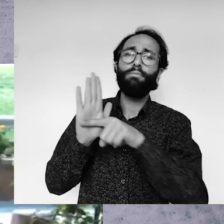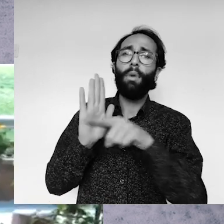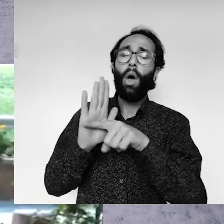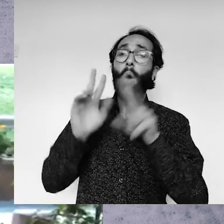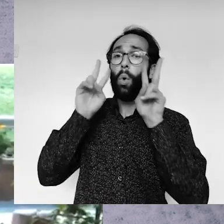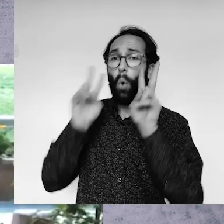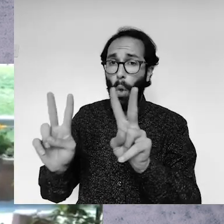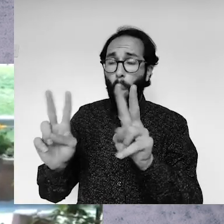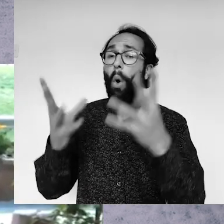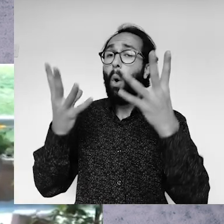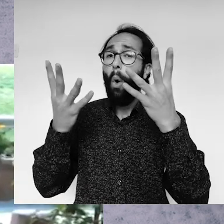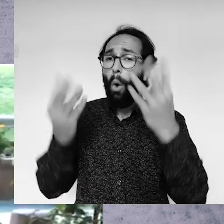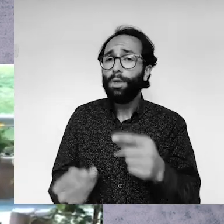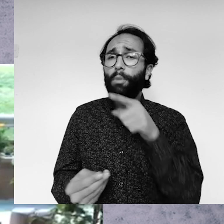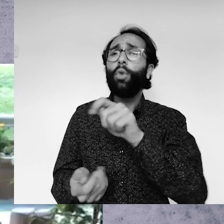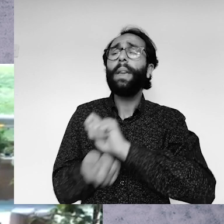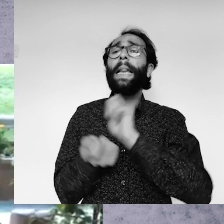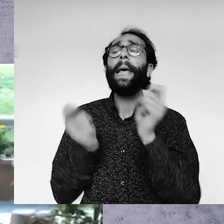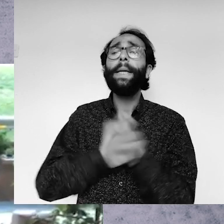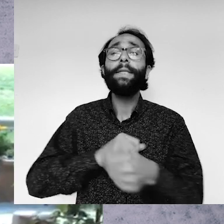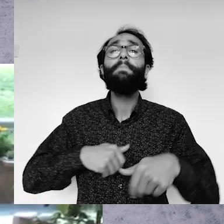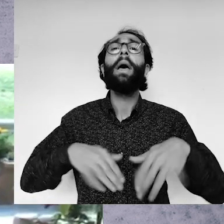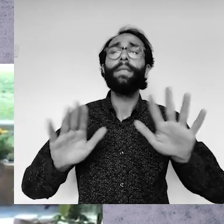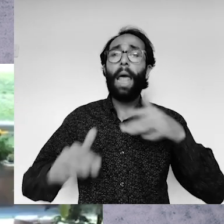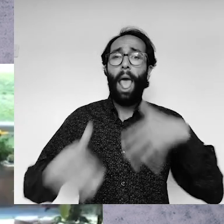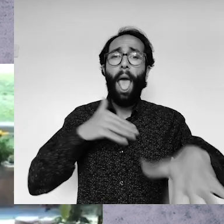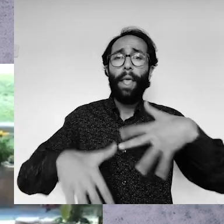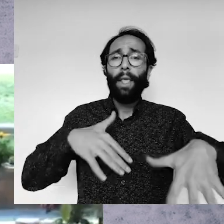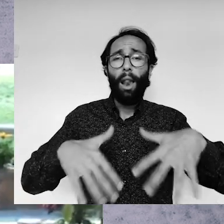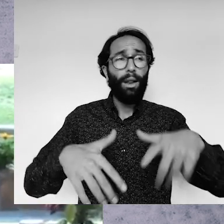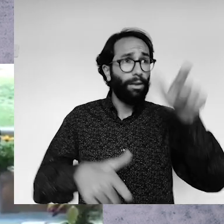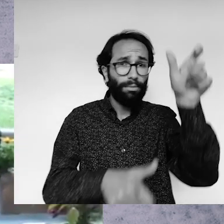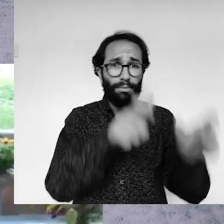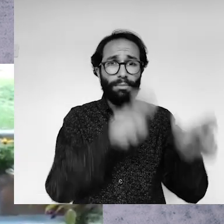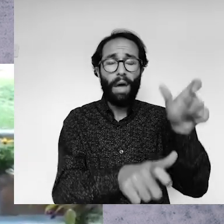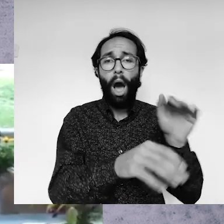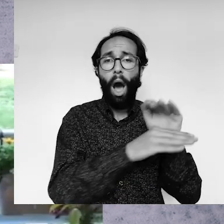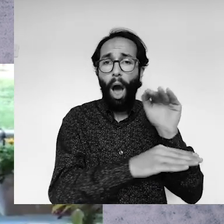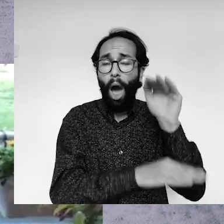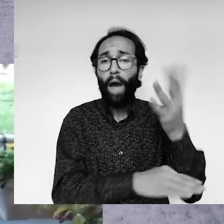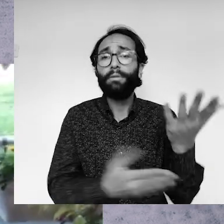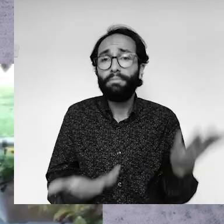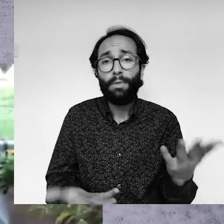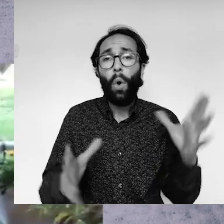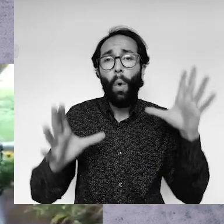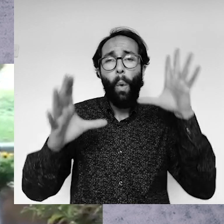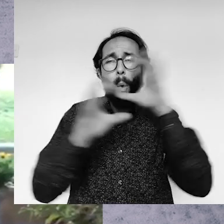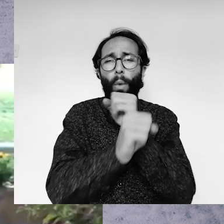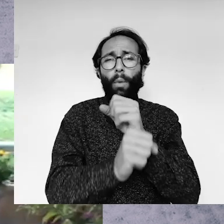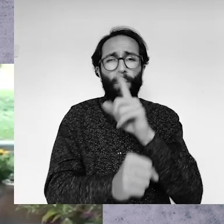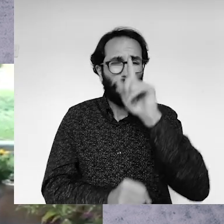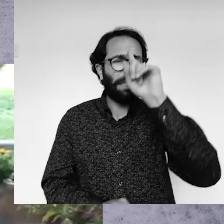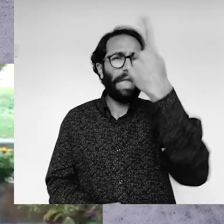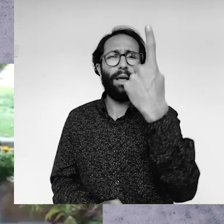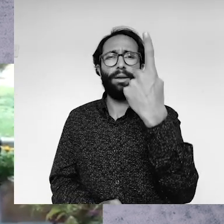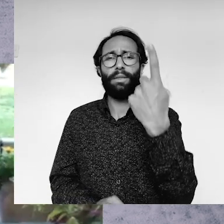dönüştürülmediği müddetçe engelli bireylerin yaşamı zaten koyu